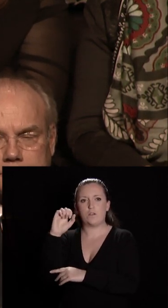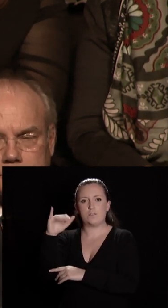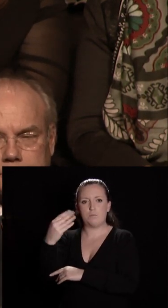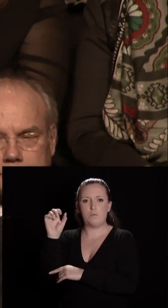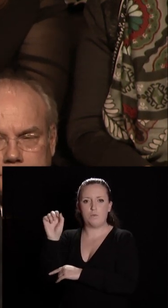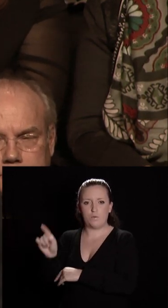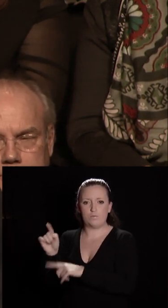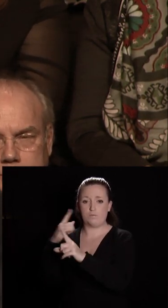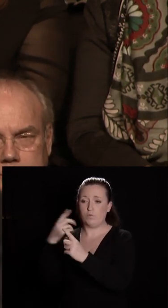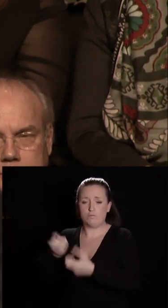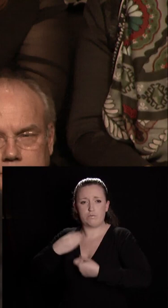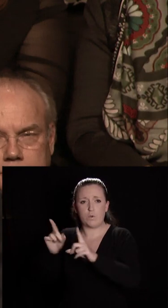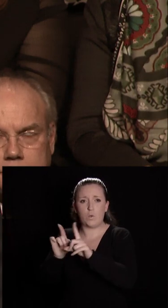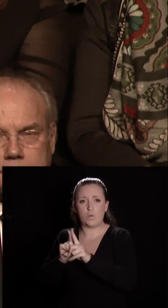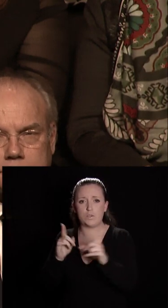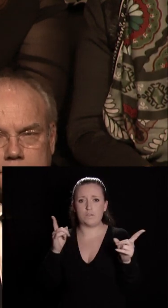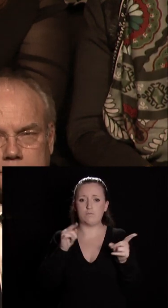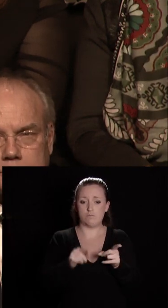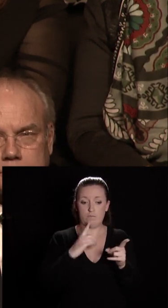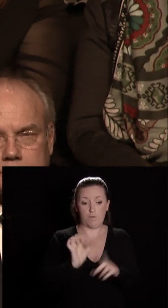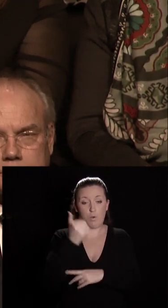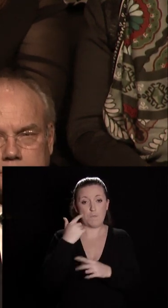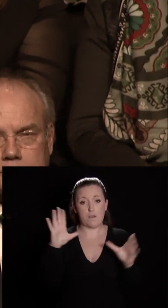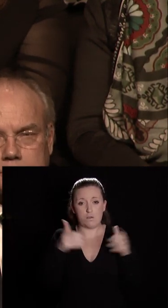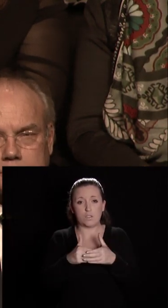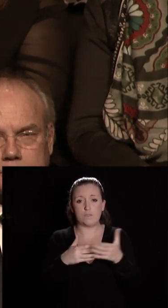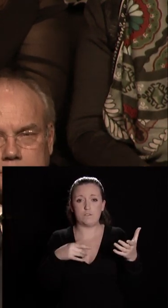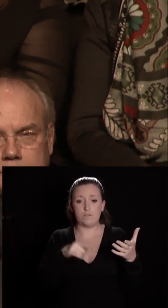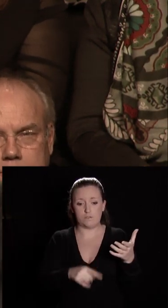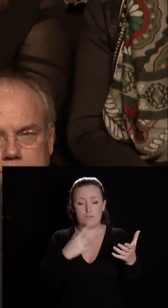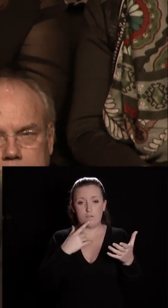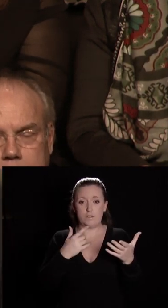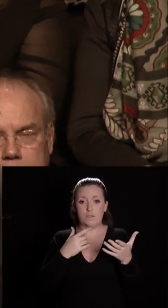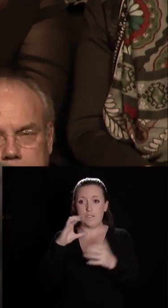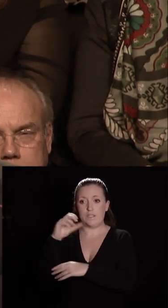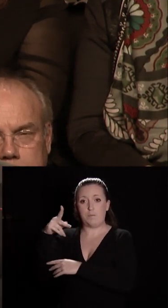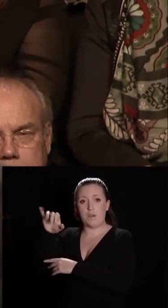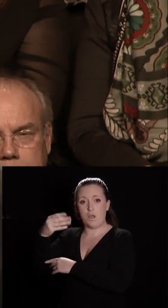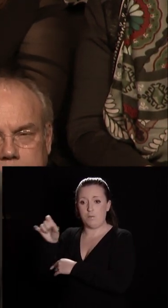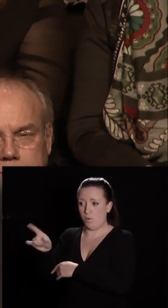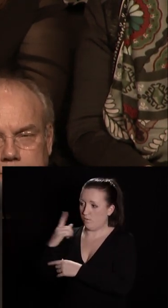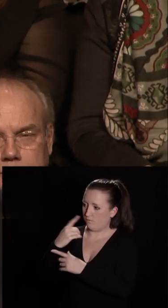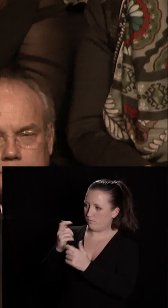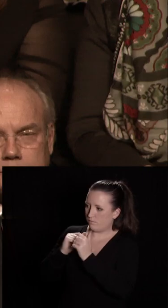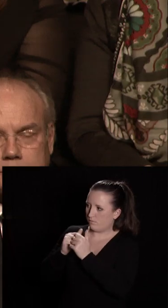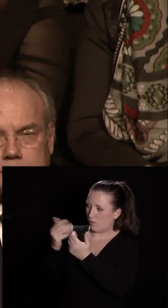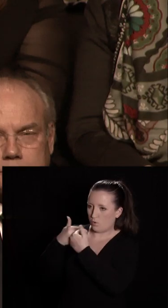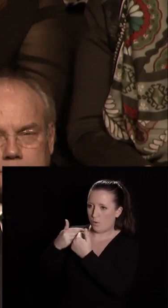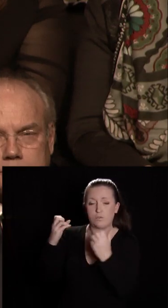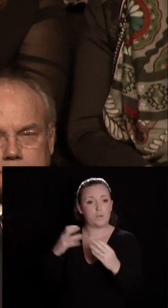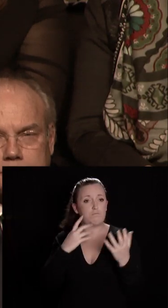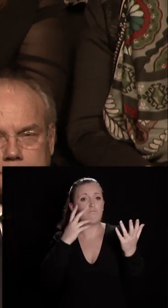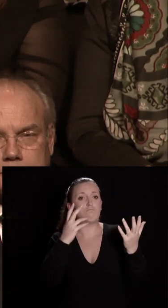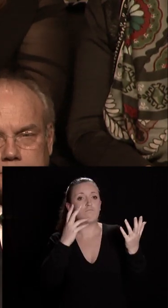Act. Nous avons d'ailleurs été la première collectivité, à la demande de la CPME, à accorder cette part prépondérante